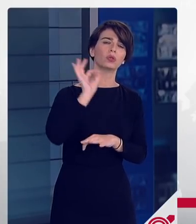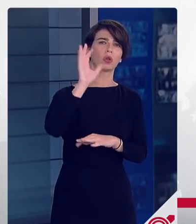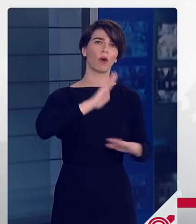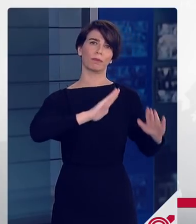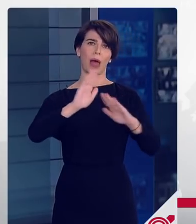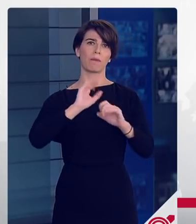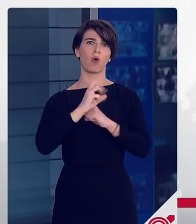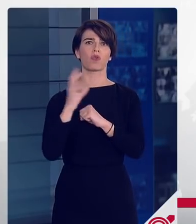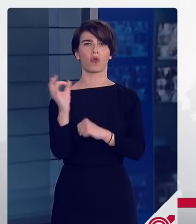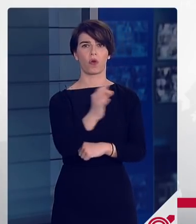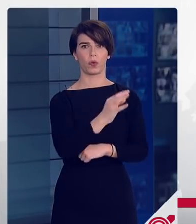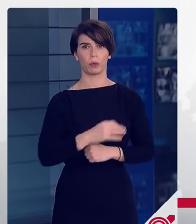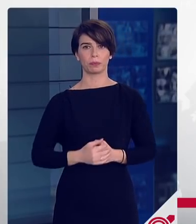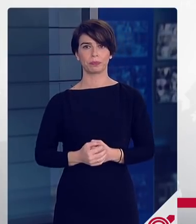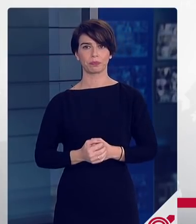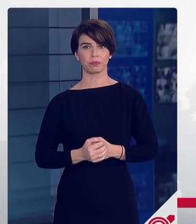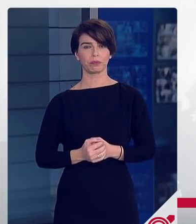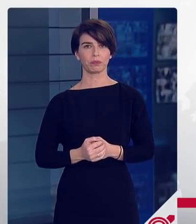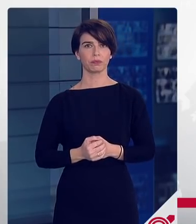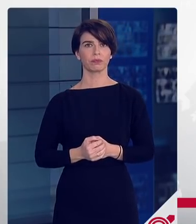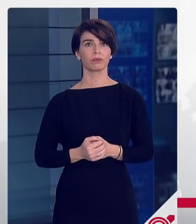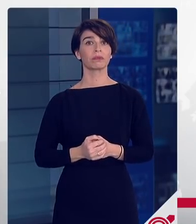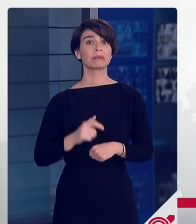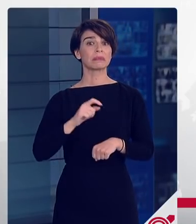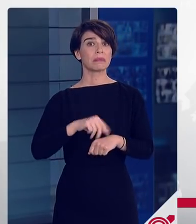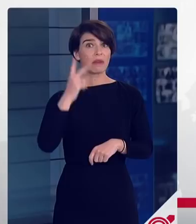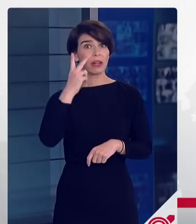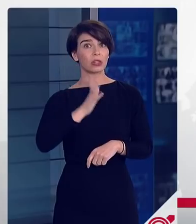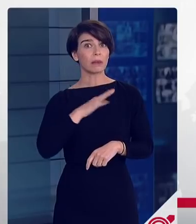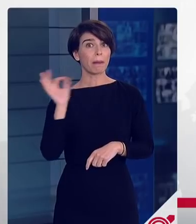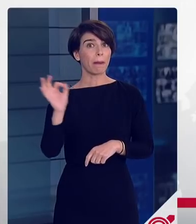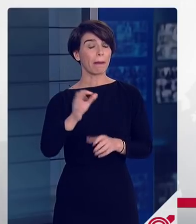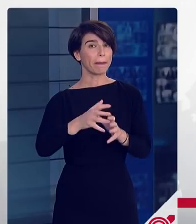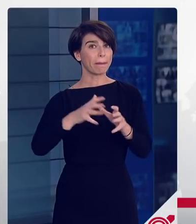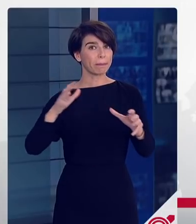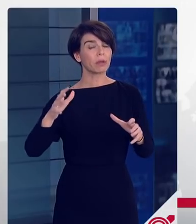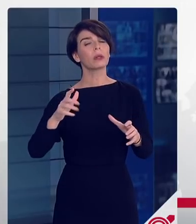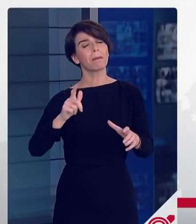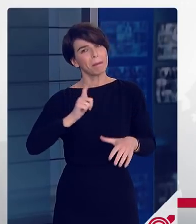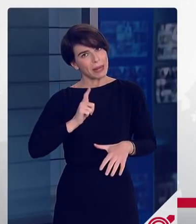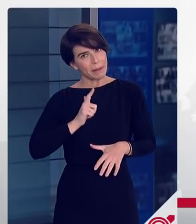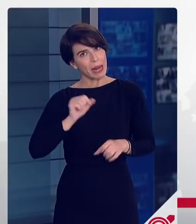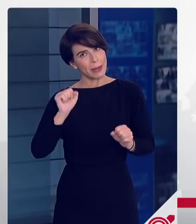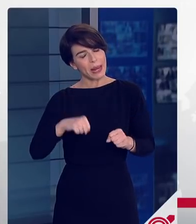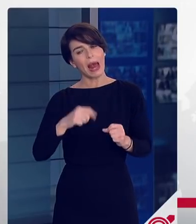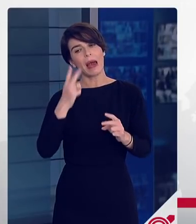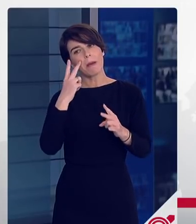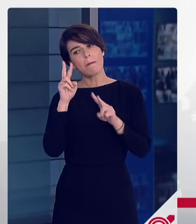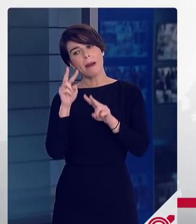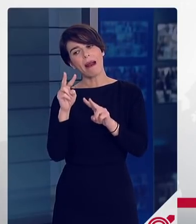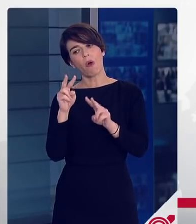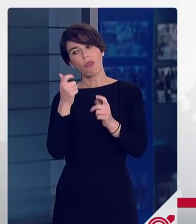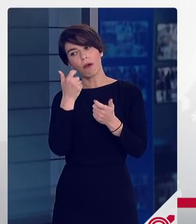κορονοϊό Αντίστοιχα, με τη δεδομένη αύξηση των κρουσμάτων που ήταν αναμενόμενη αλλά την παρακολουθούμε σε